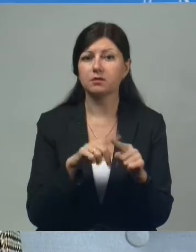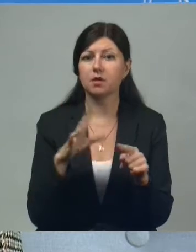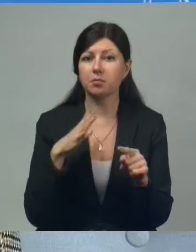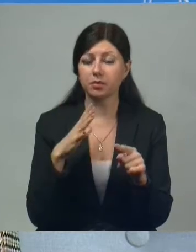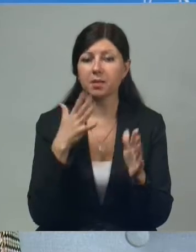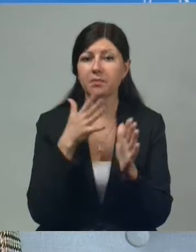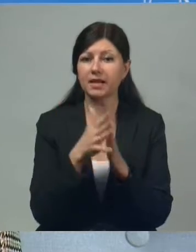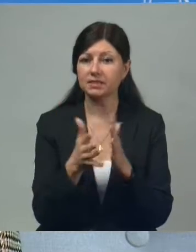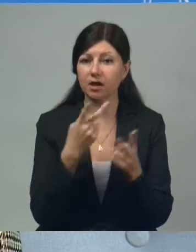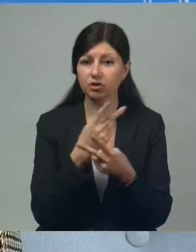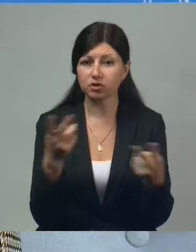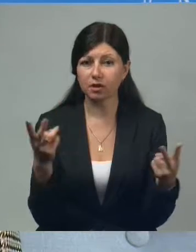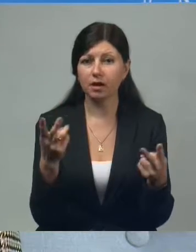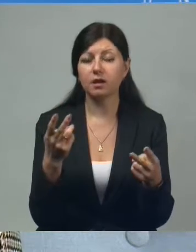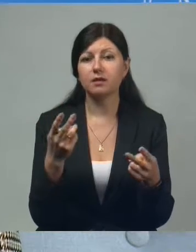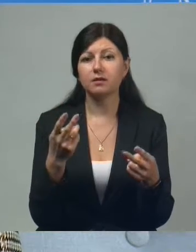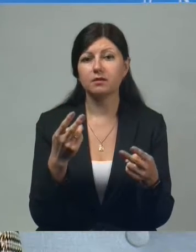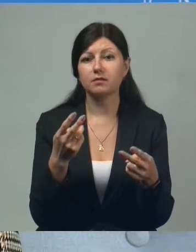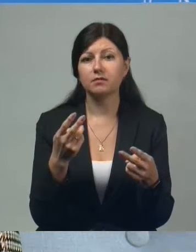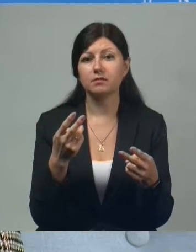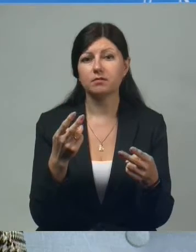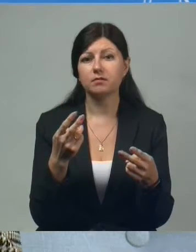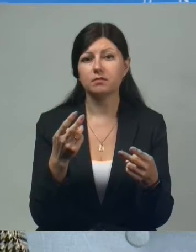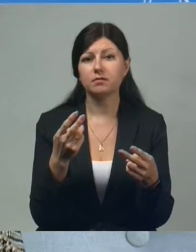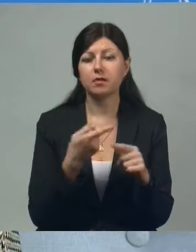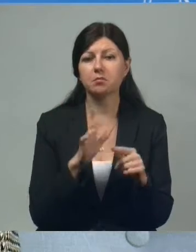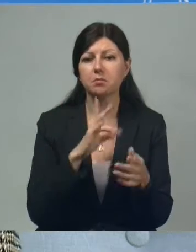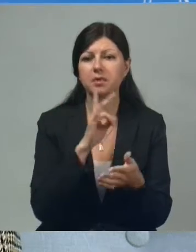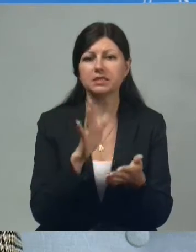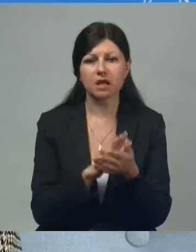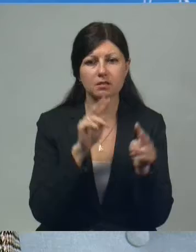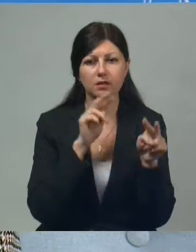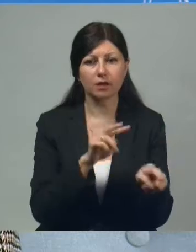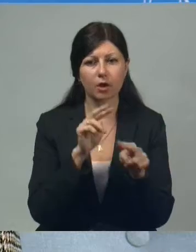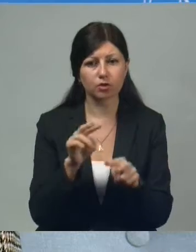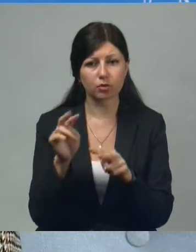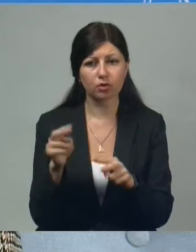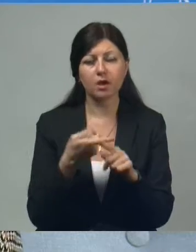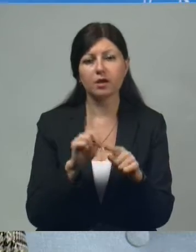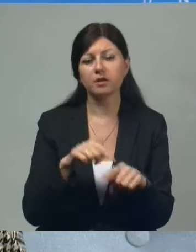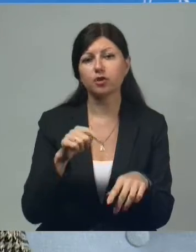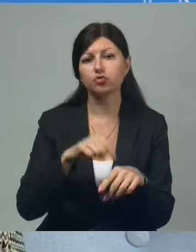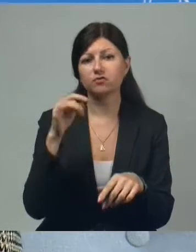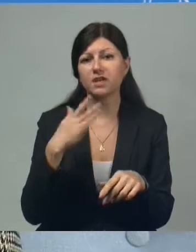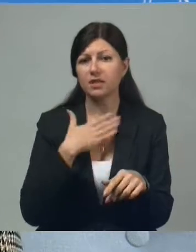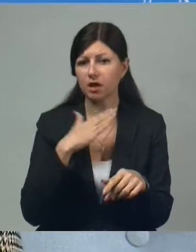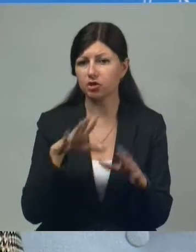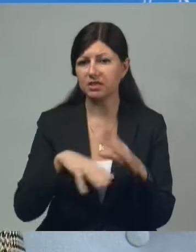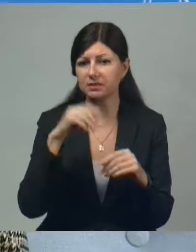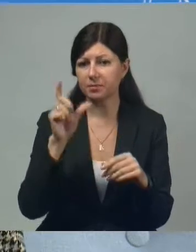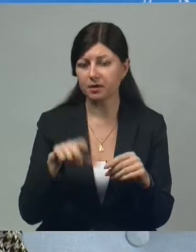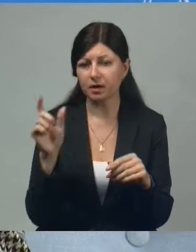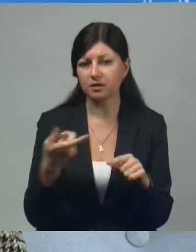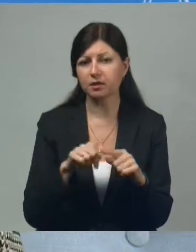прозрачно, это было с постоянным контролем. Это чувствовали и наши избиратели, это